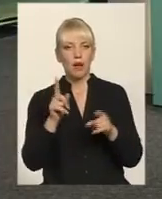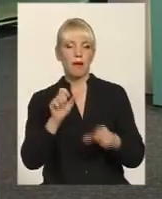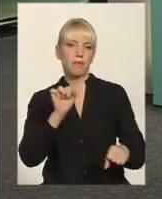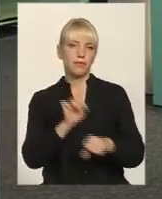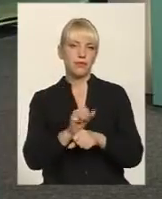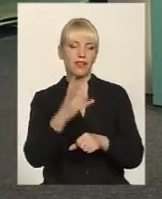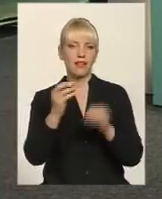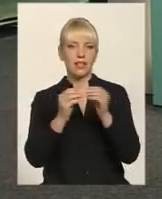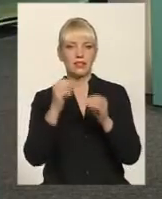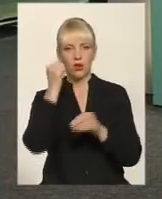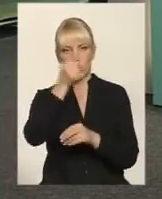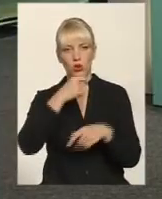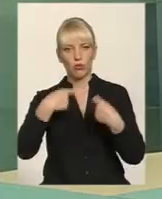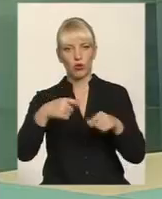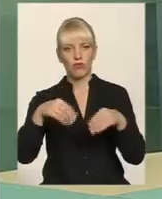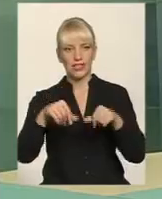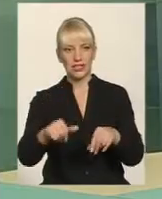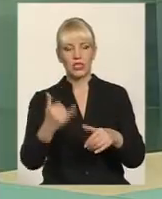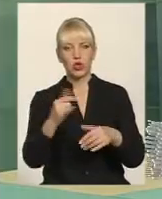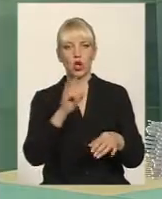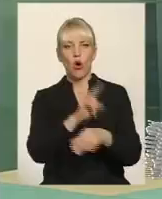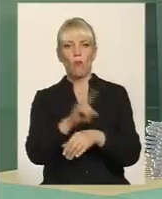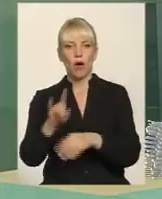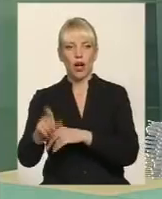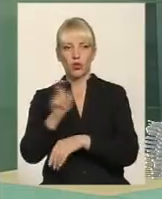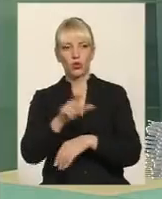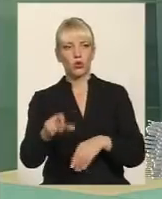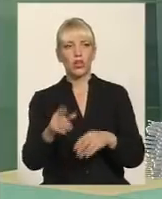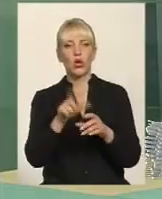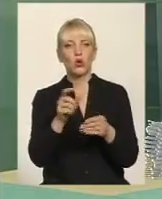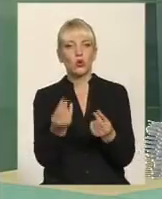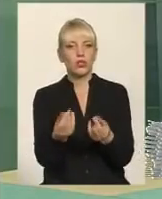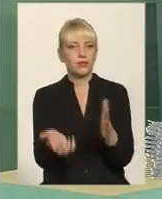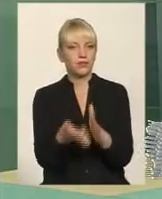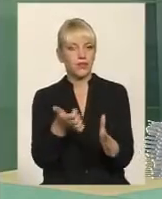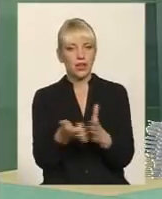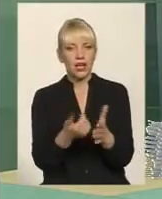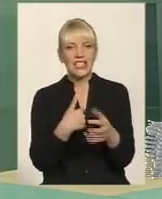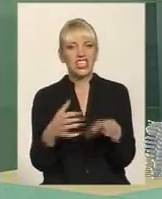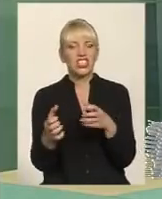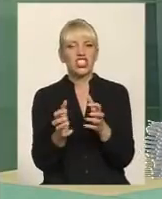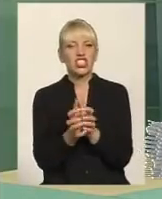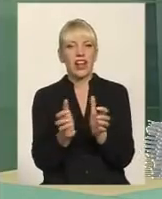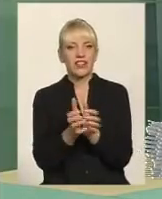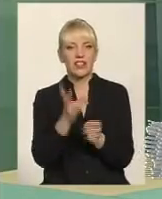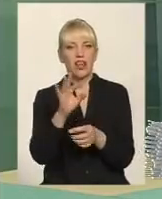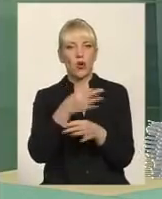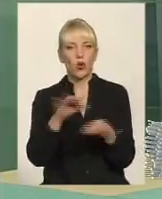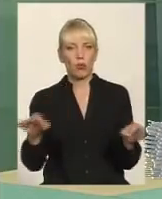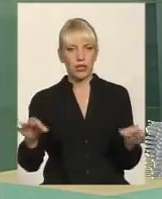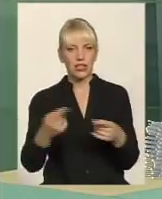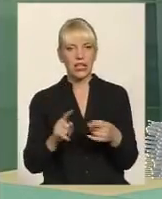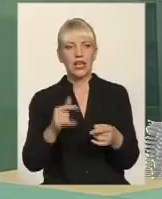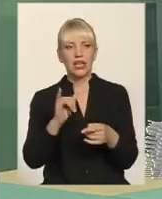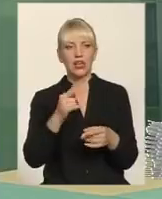тим, що дадуть можливість продати землю, і люди жадні до тої копійки, бо вони її не бачать, і вони думають, вони, їм розказують зараз